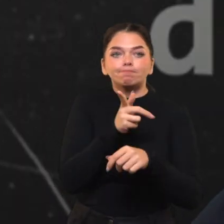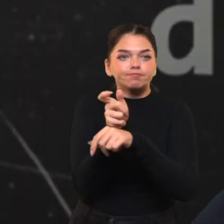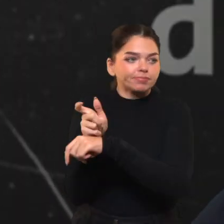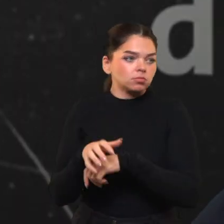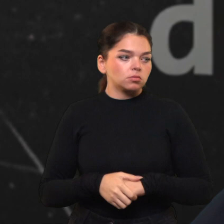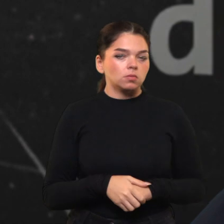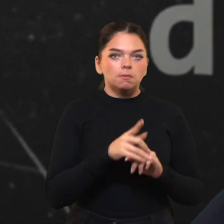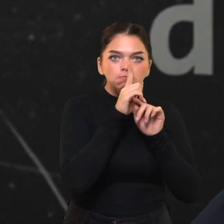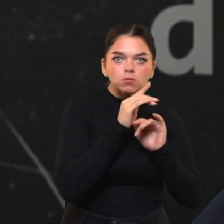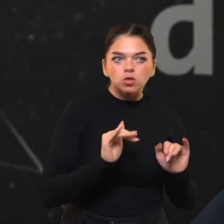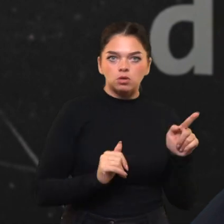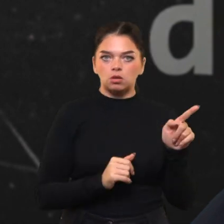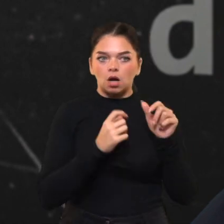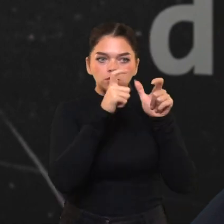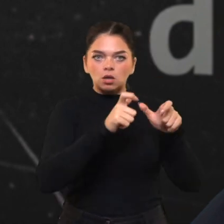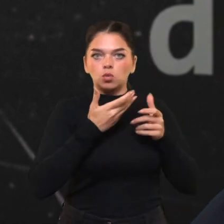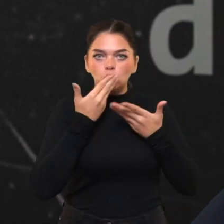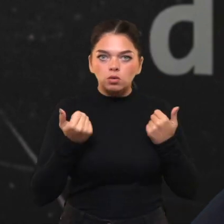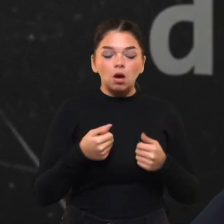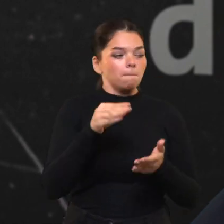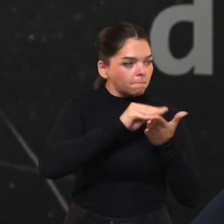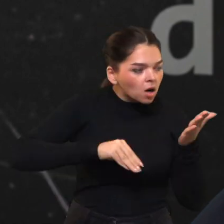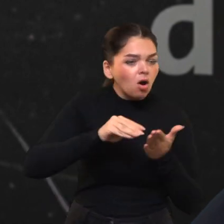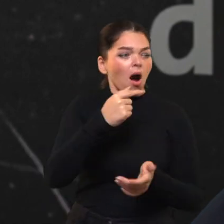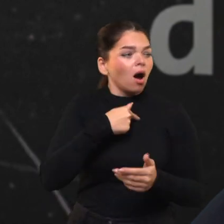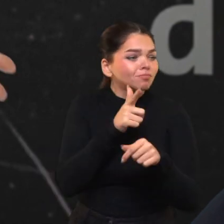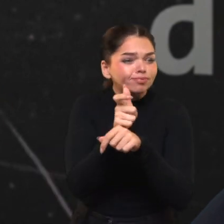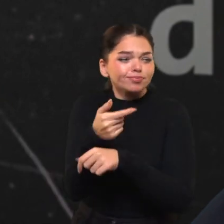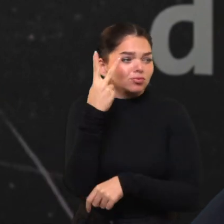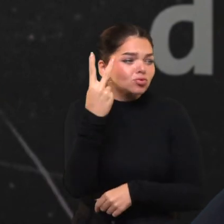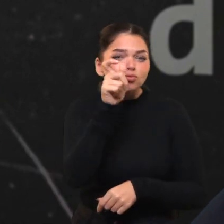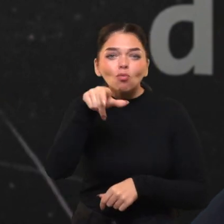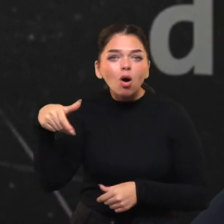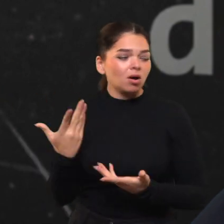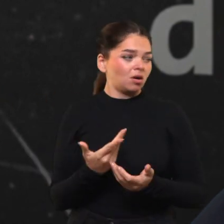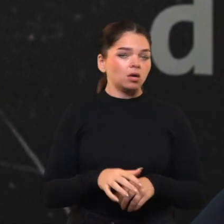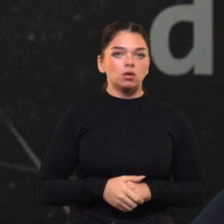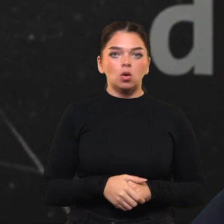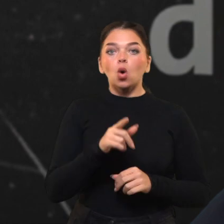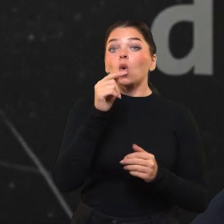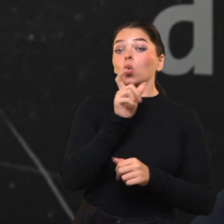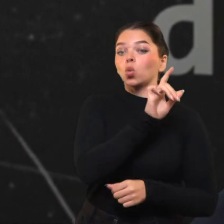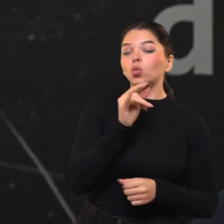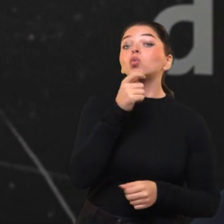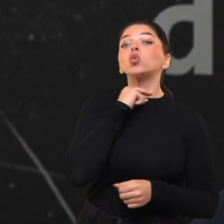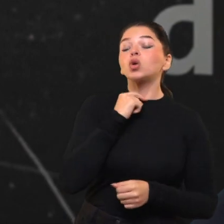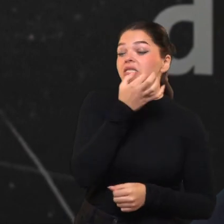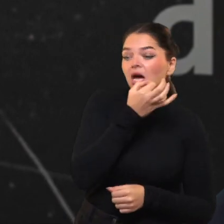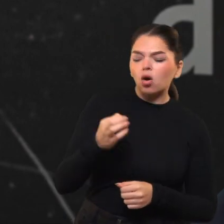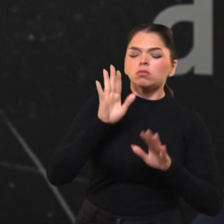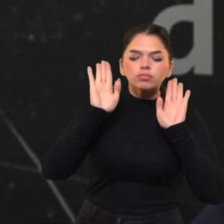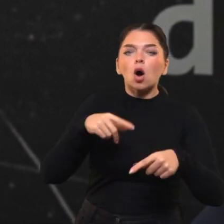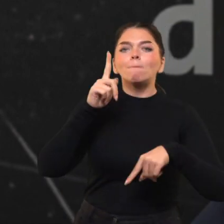agentus. Iš klausyklaus tyla. Tėve, aš nušoviau du saugumo agentus. Kunigas atsako,